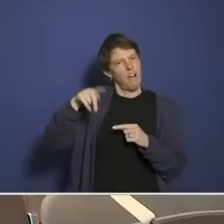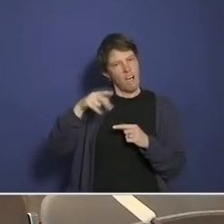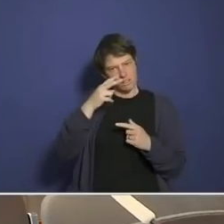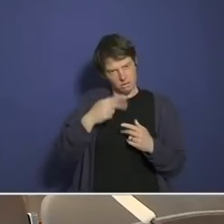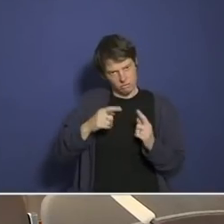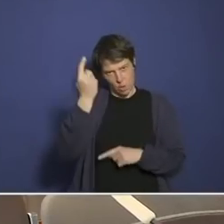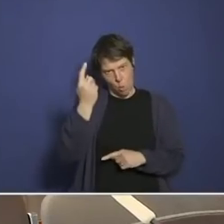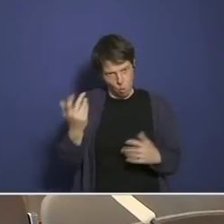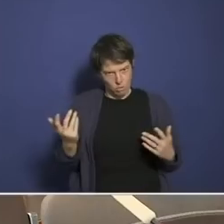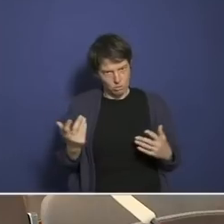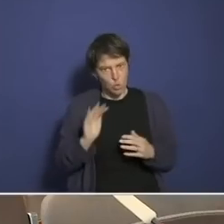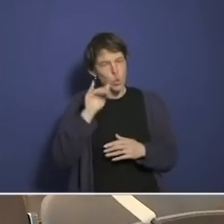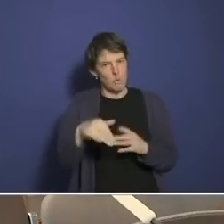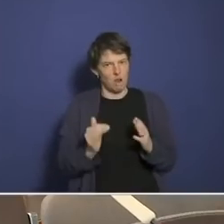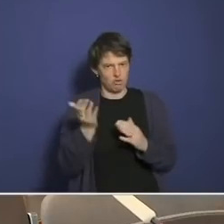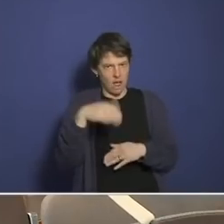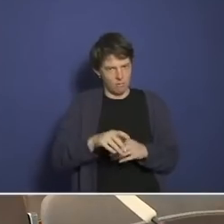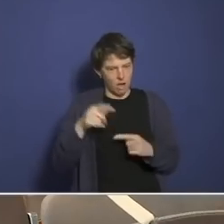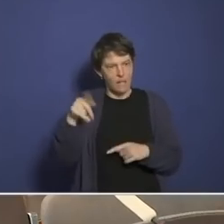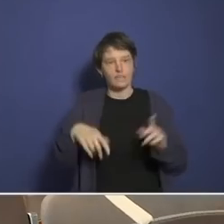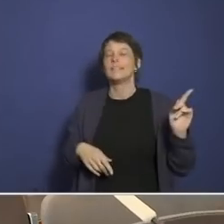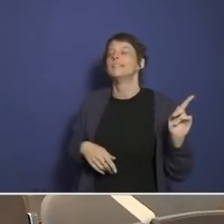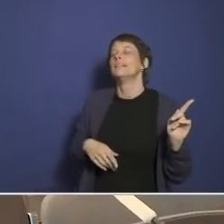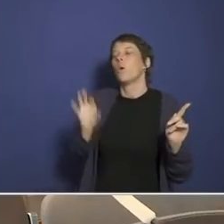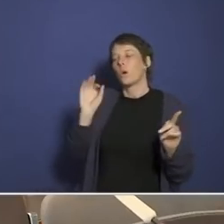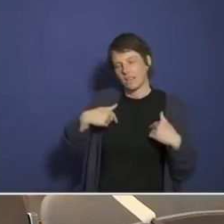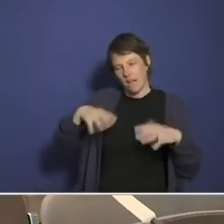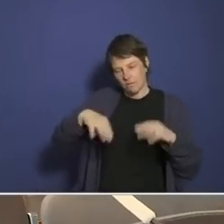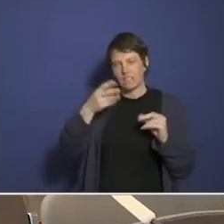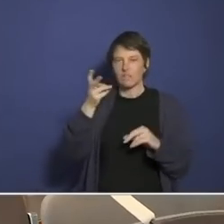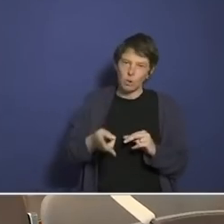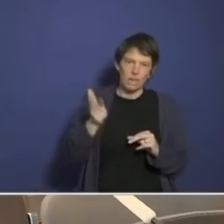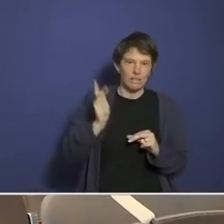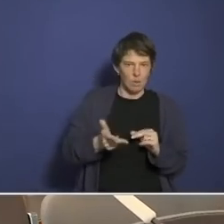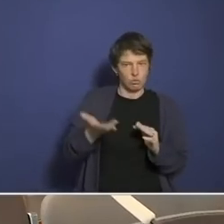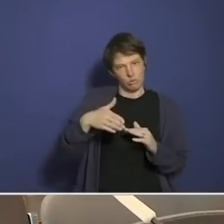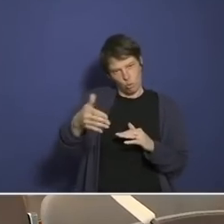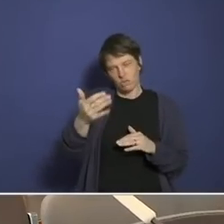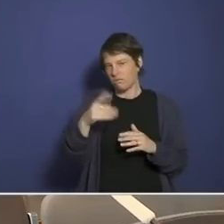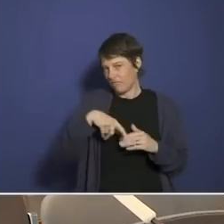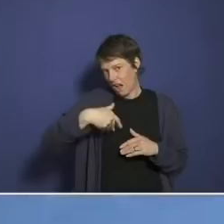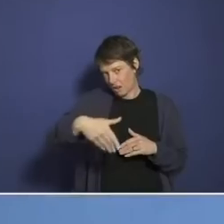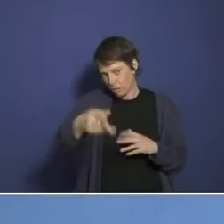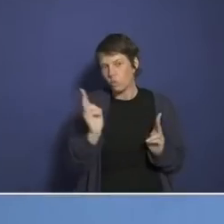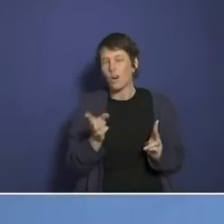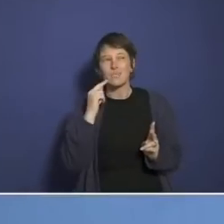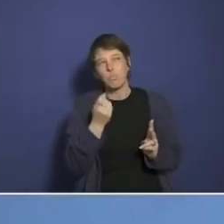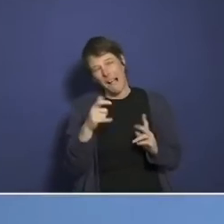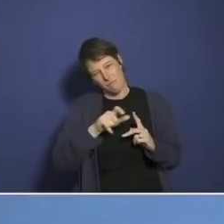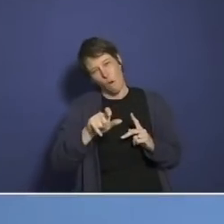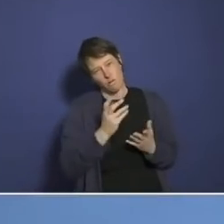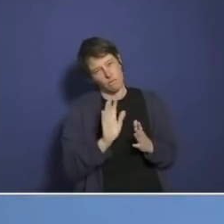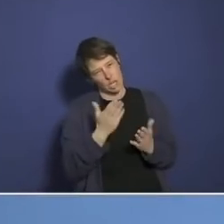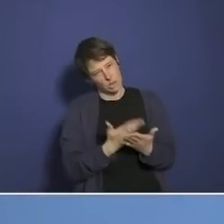Fange ich vielleicht an, also mit den 200 bis 300 Toten. Wie lange geht das noch? Also wir werden das auf jeden Fall noch ein paar Wochen wahrscheinlich sehen,